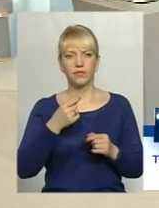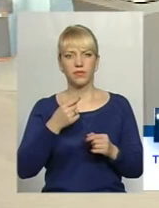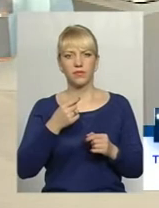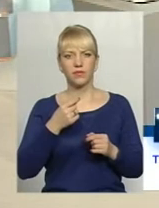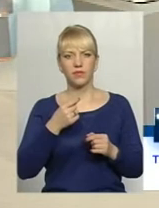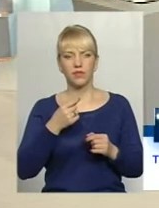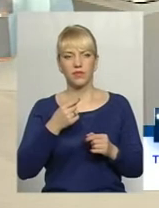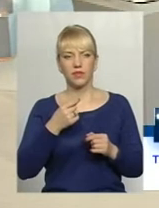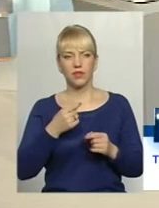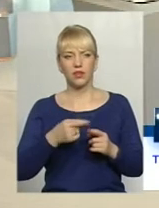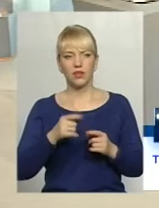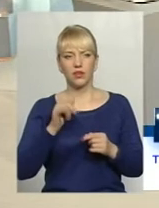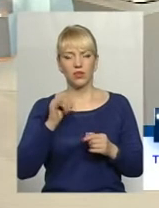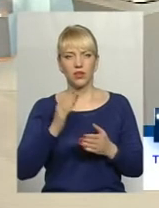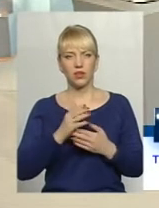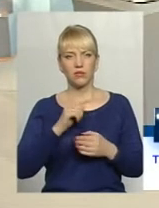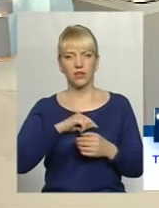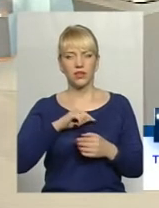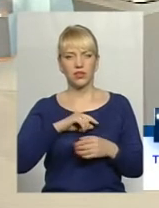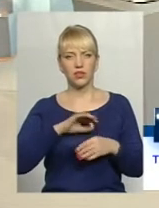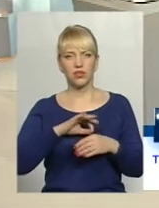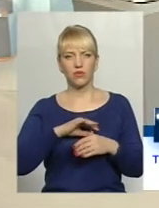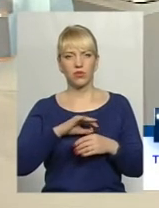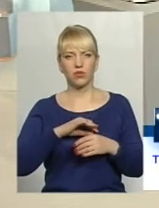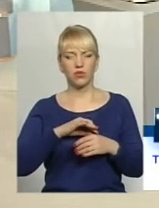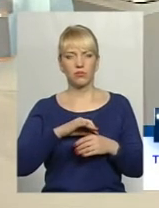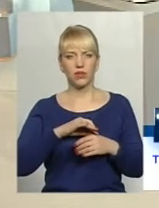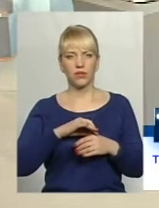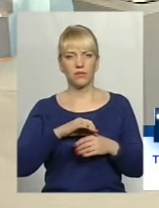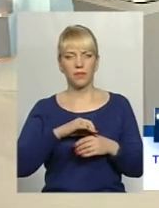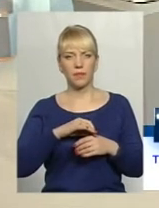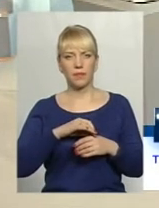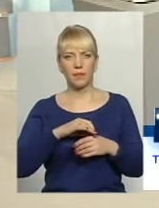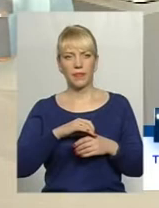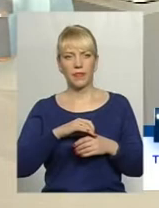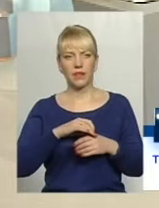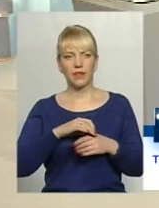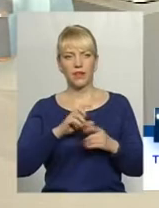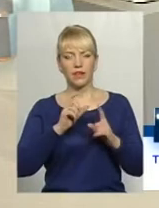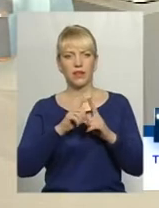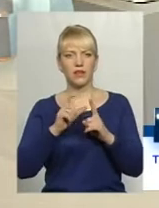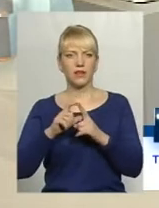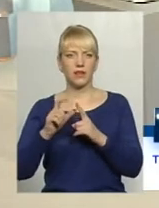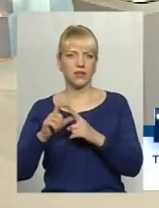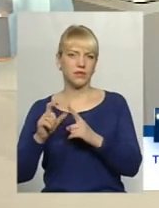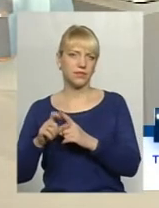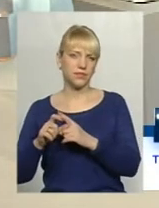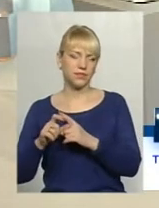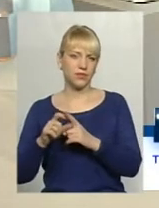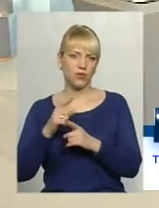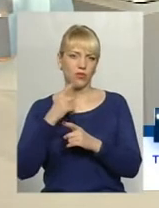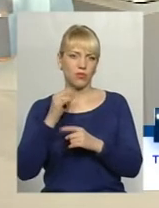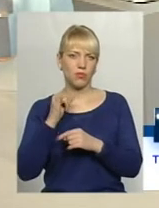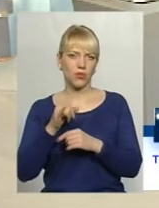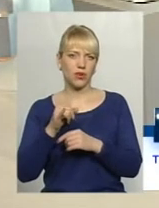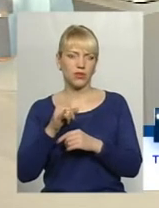фігічна голова, і я дуже гордіва людина, я дуже гордіва до цього розсловлювати. Скажіть, будь ласка, як мені бути в